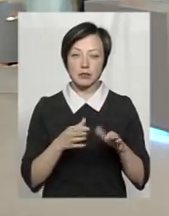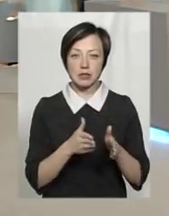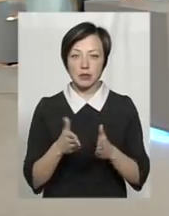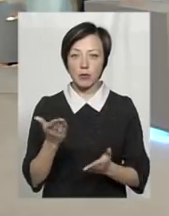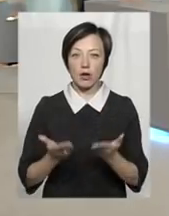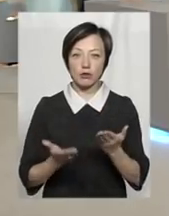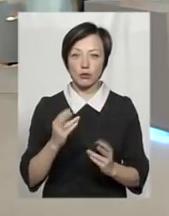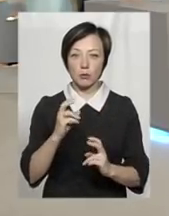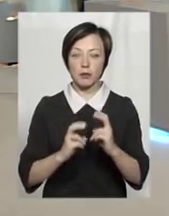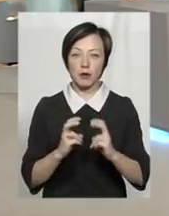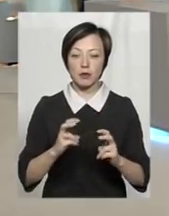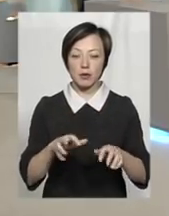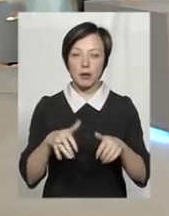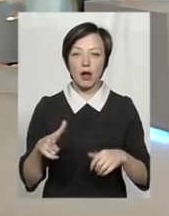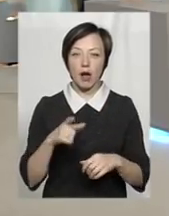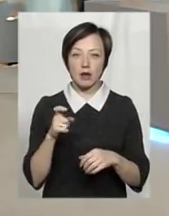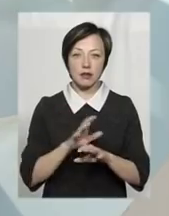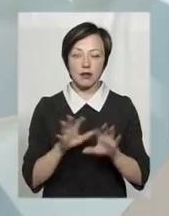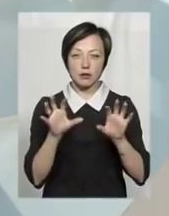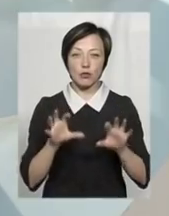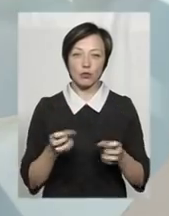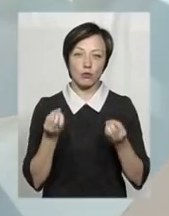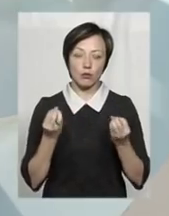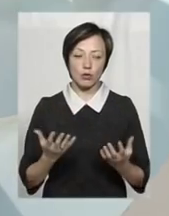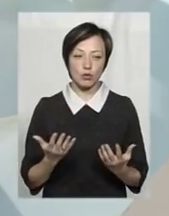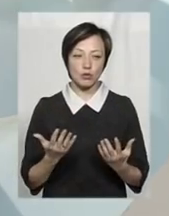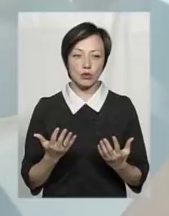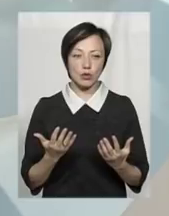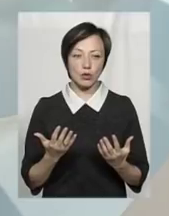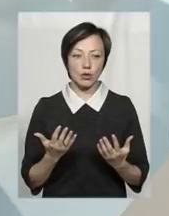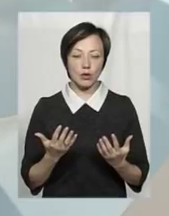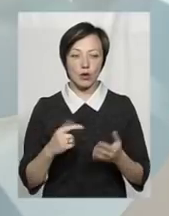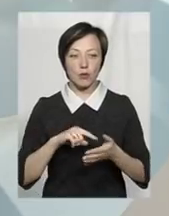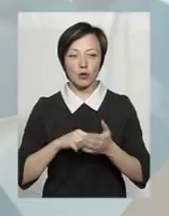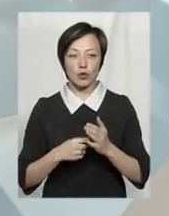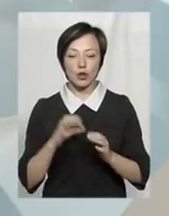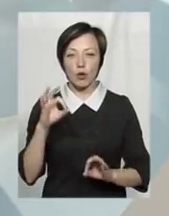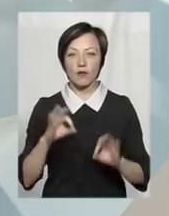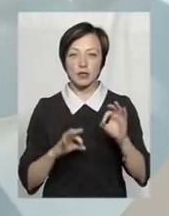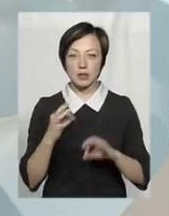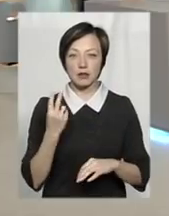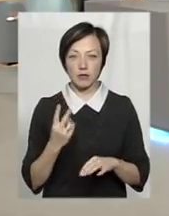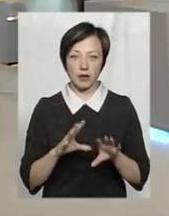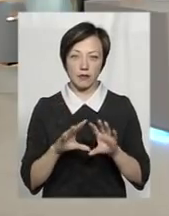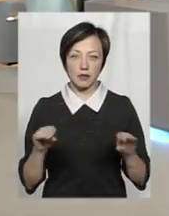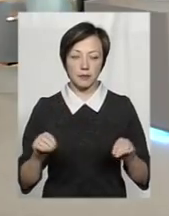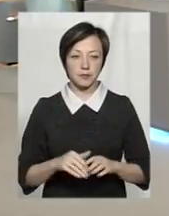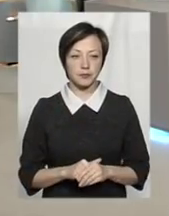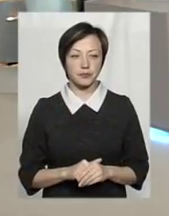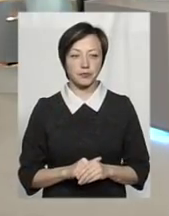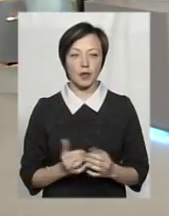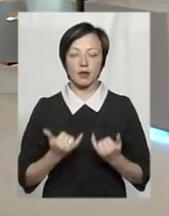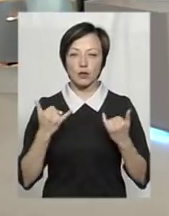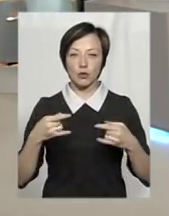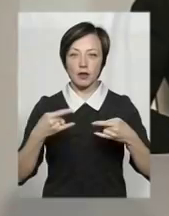підприємство відбирає газ несанкціоновано, він просто множиться на коефіцієнт 2. Ось і все. Шановні